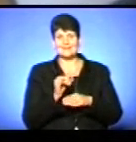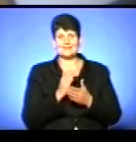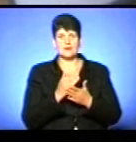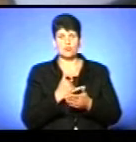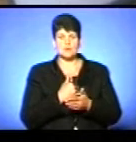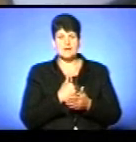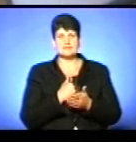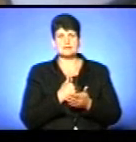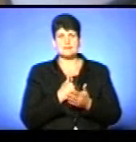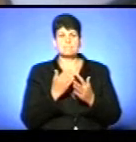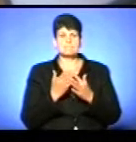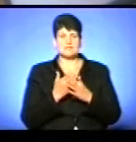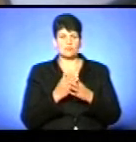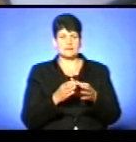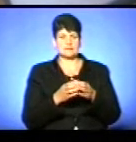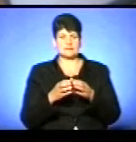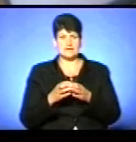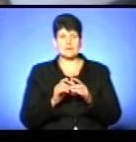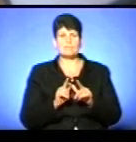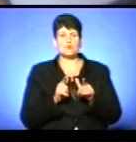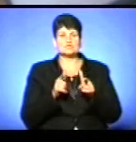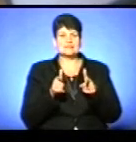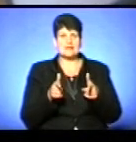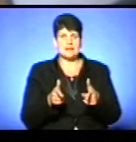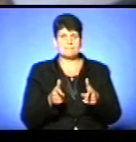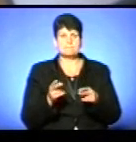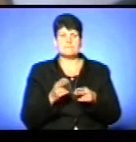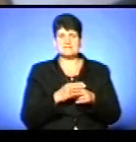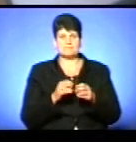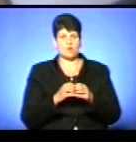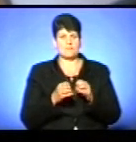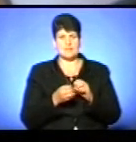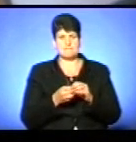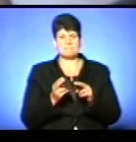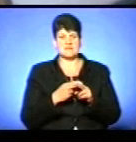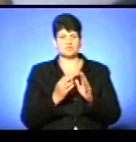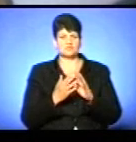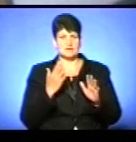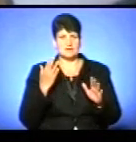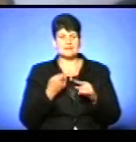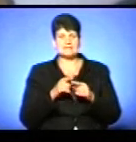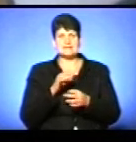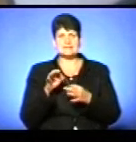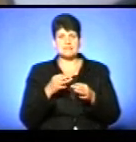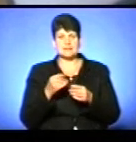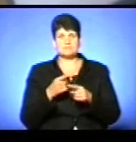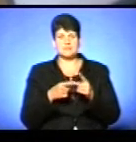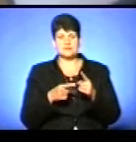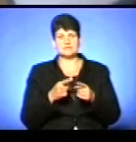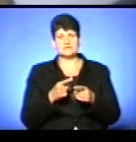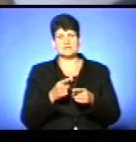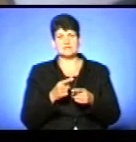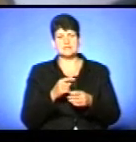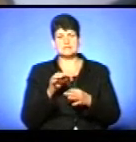ряд пільгових категорій, які поселяються без проблем, тобто позачергово. Це є сироти, напівсироти, інваліди,